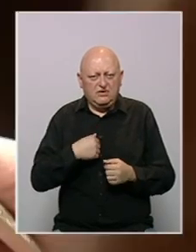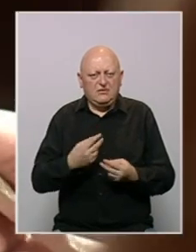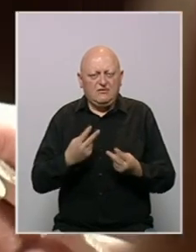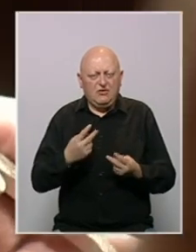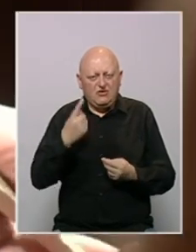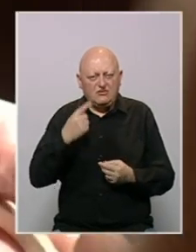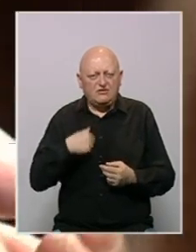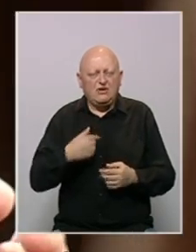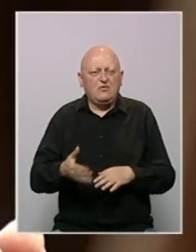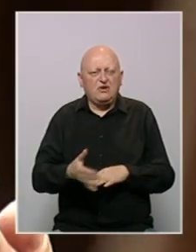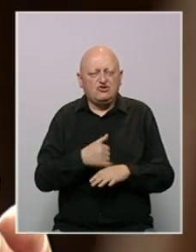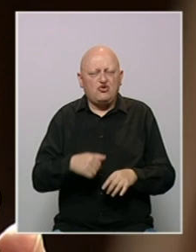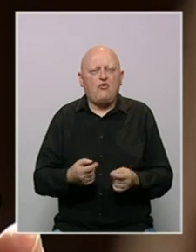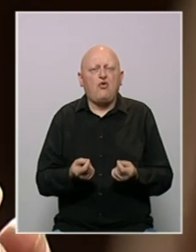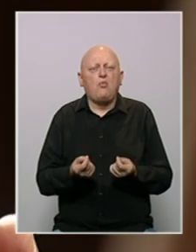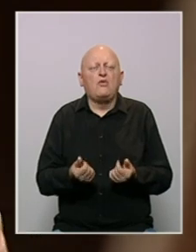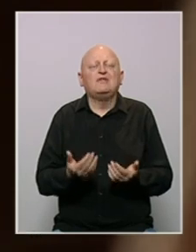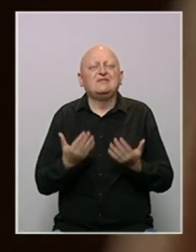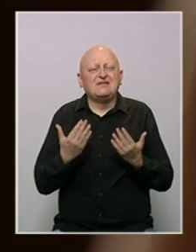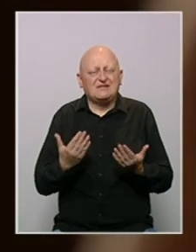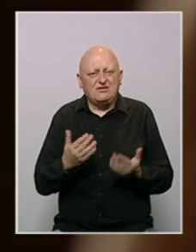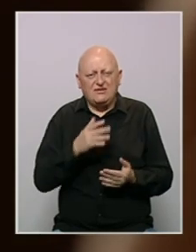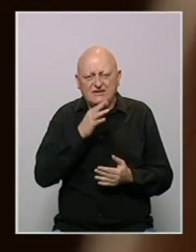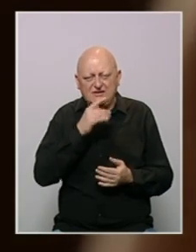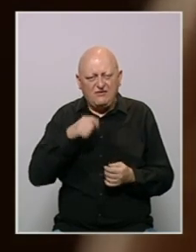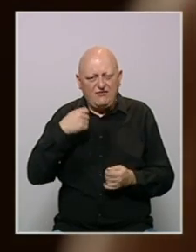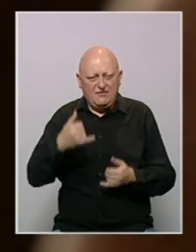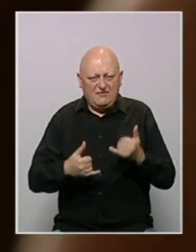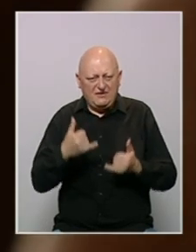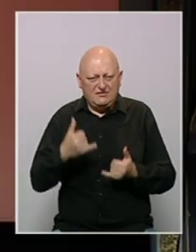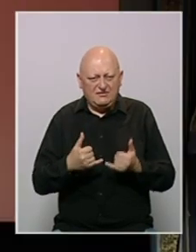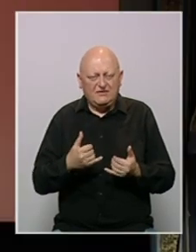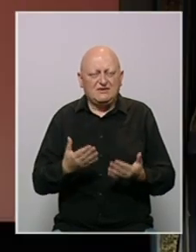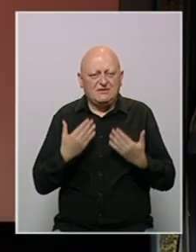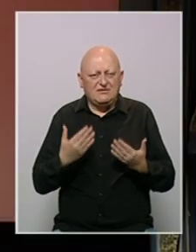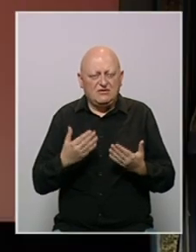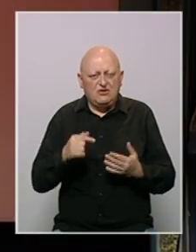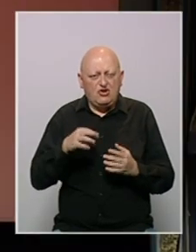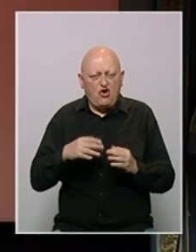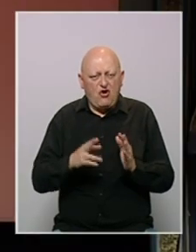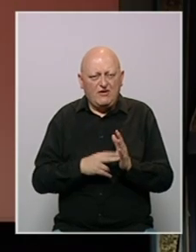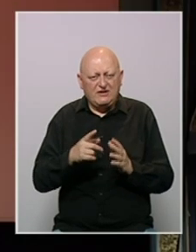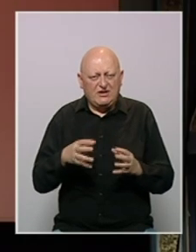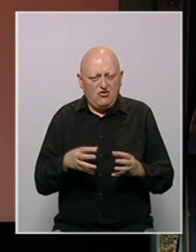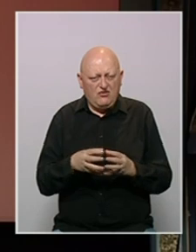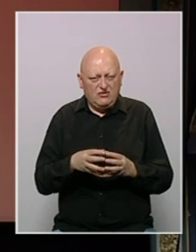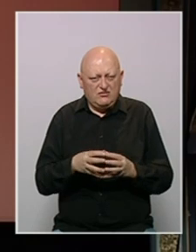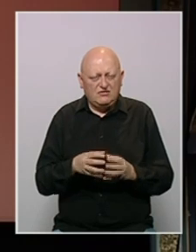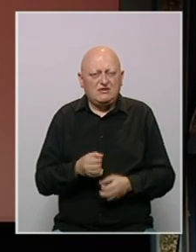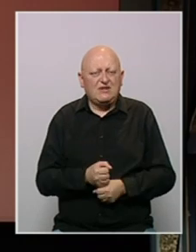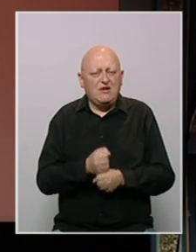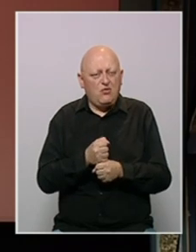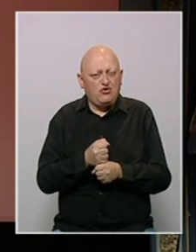znači, htio bih da iskoristim ovu priliku da se zahvalim Sarevo film festivalu, da se zahvalim Jovanu i njegovom timu, na